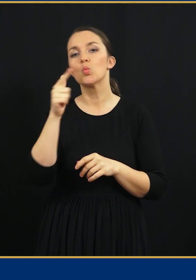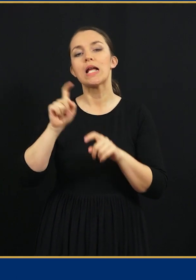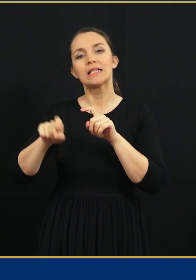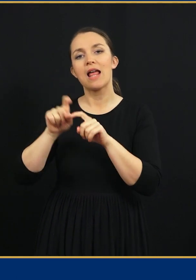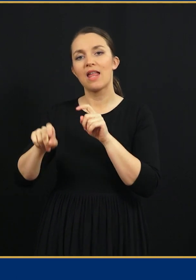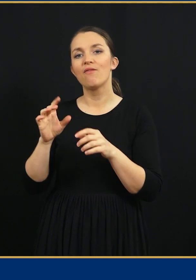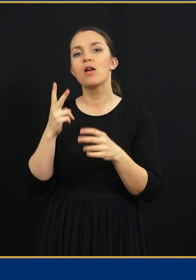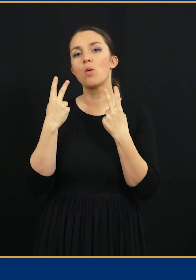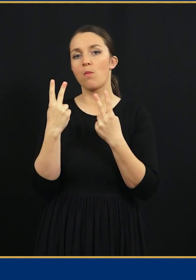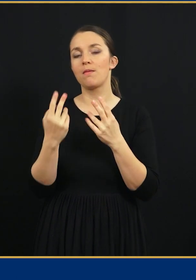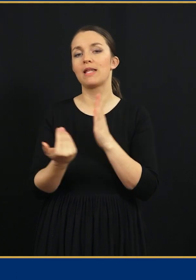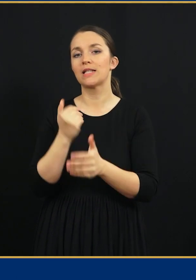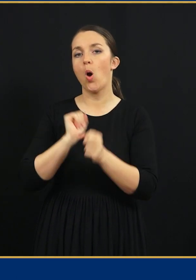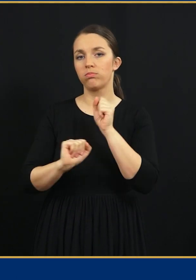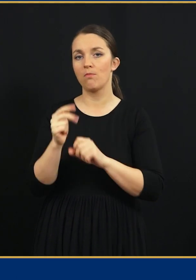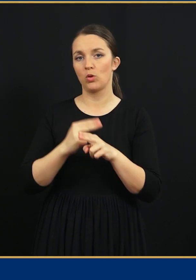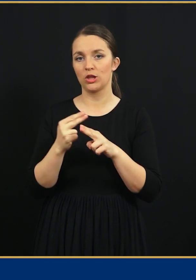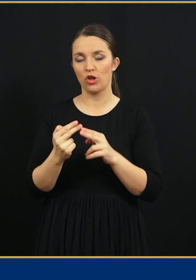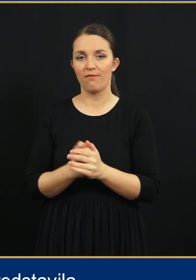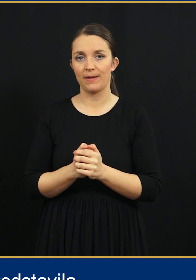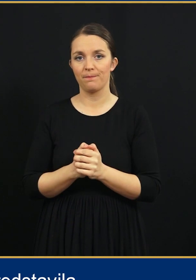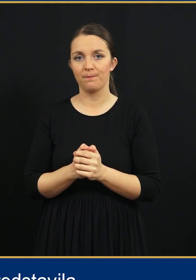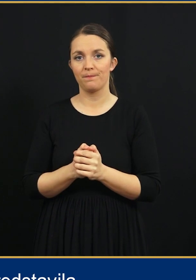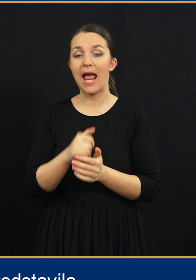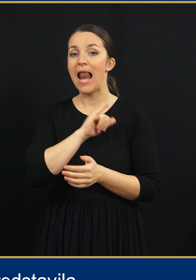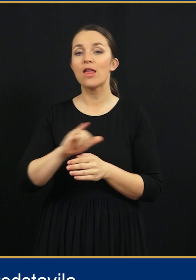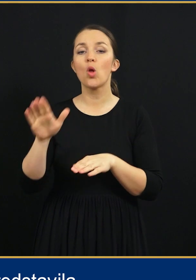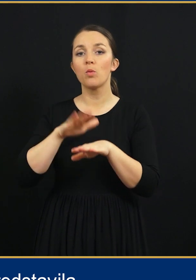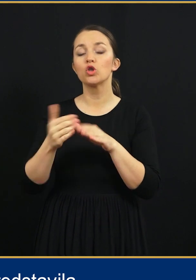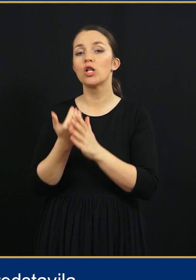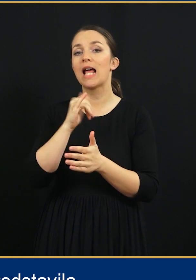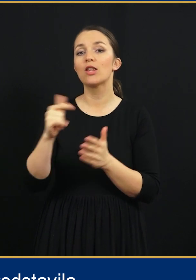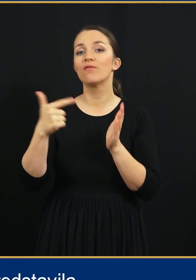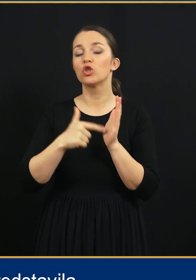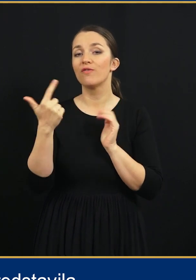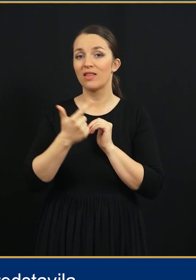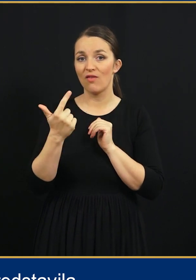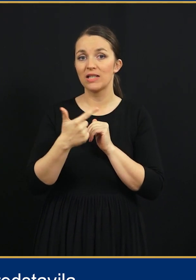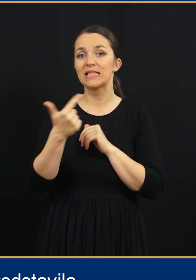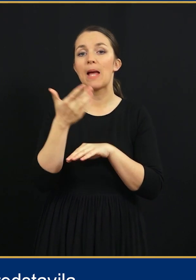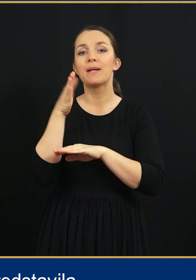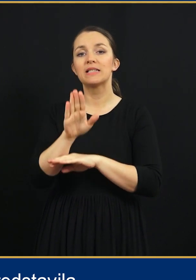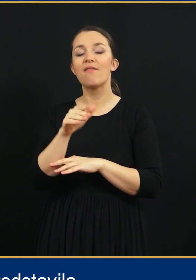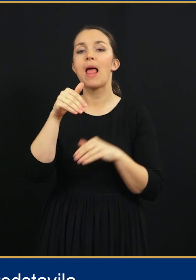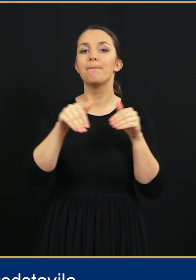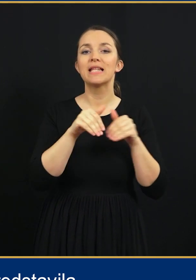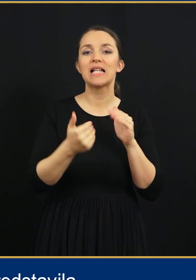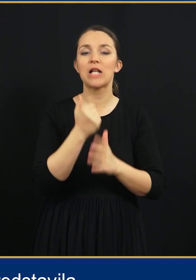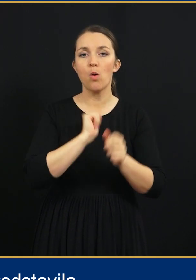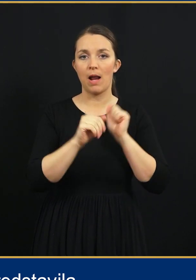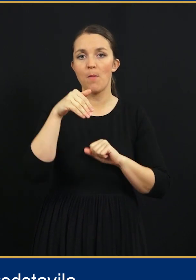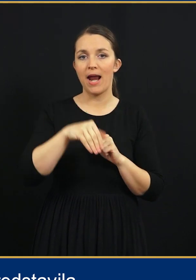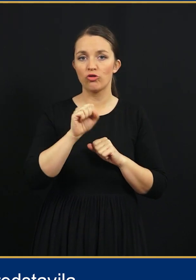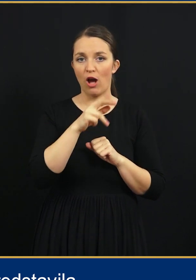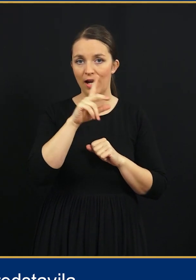drugimi zadevami pomembnimi za obrambo države. Letno poročilo za leto 2022 sta je predstavila minister za